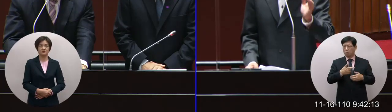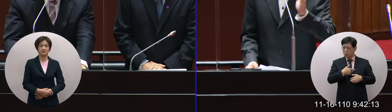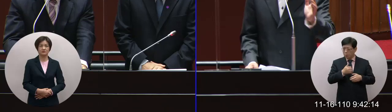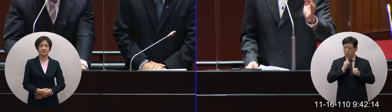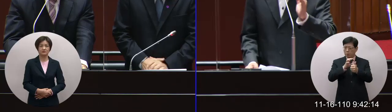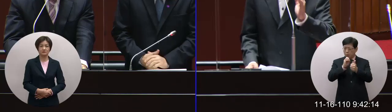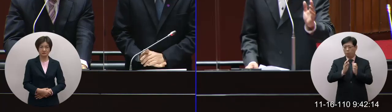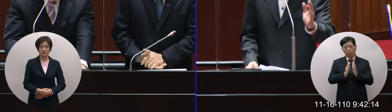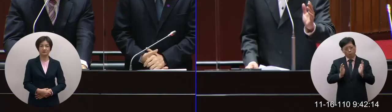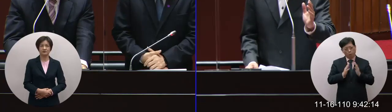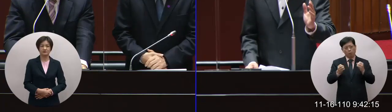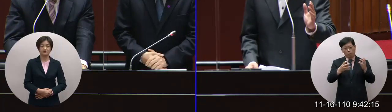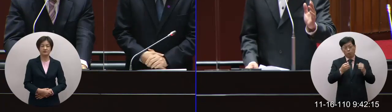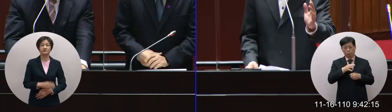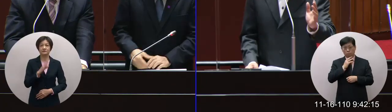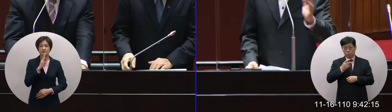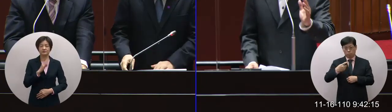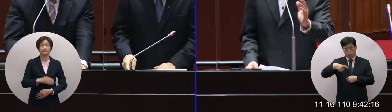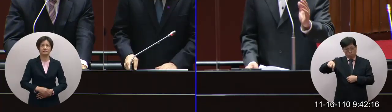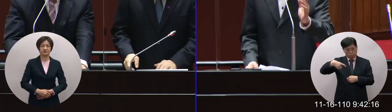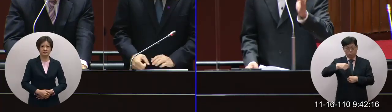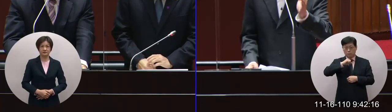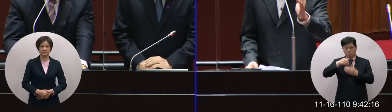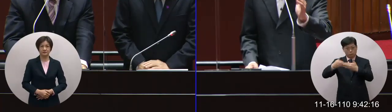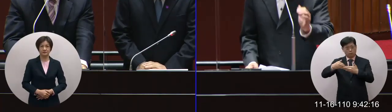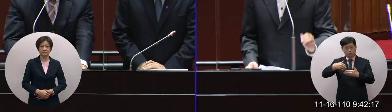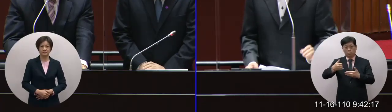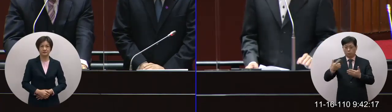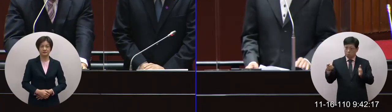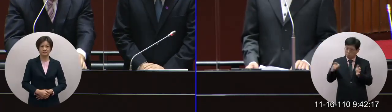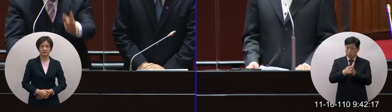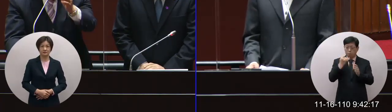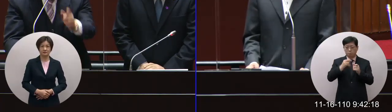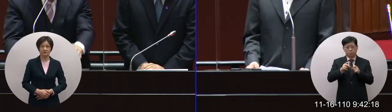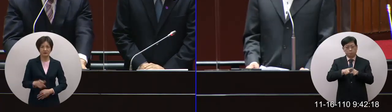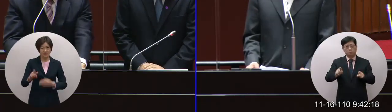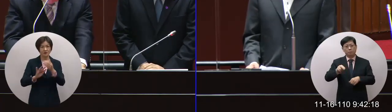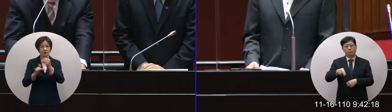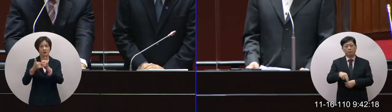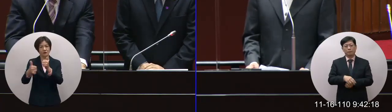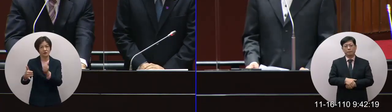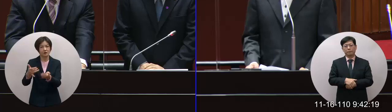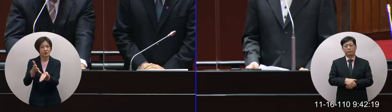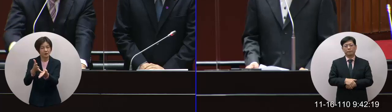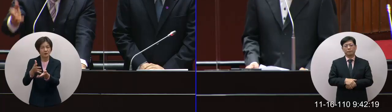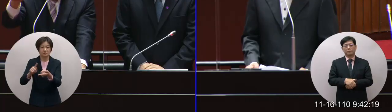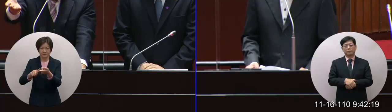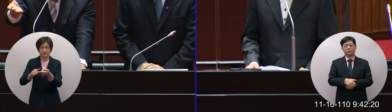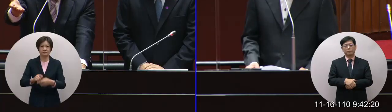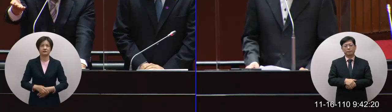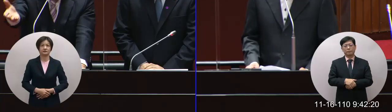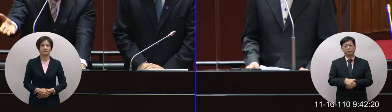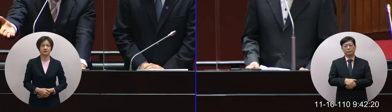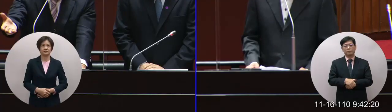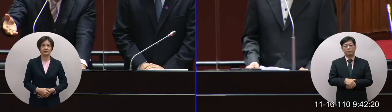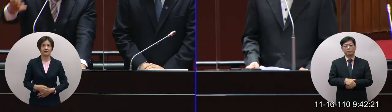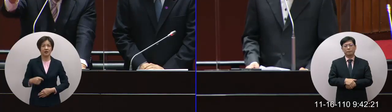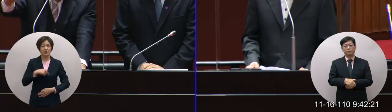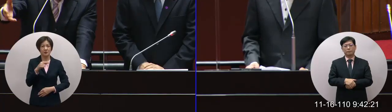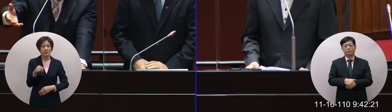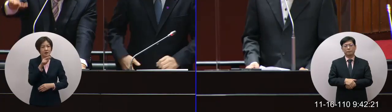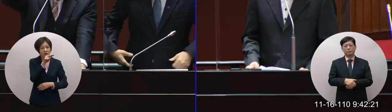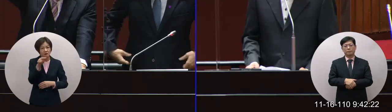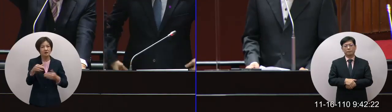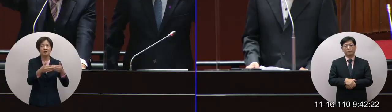善意希望兩邊台海兩邊是永久和平的委員講這個很有道理我們看到